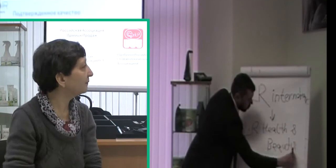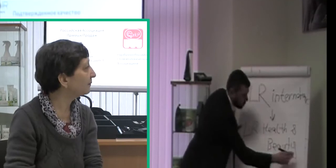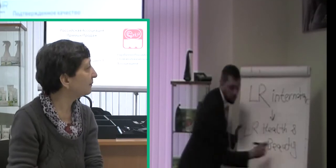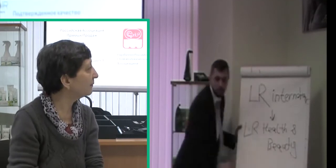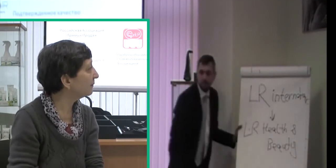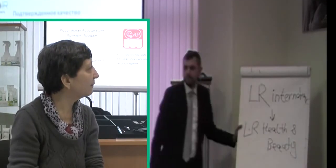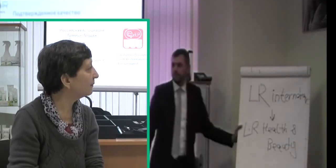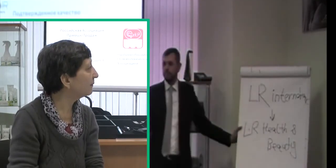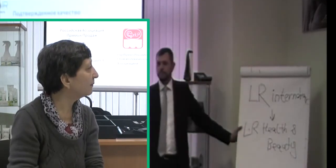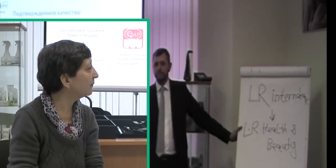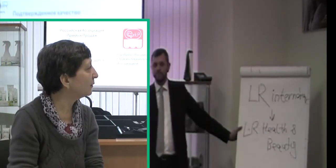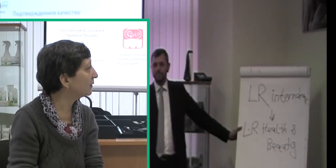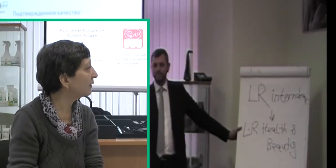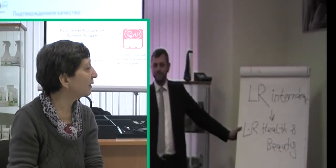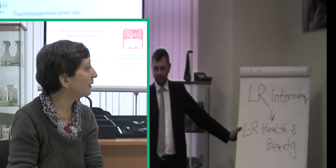Beauty.